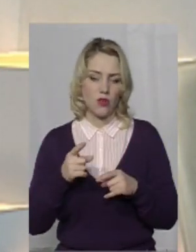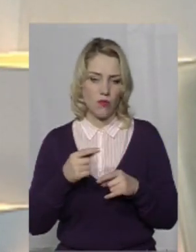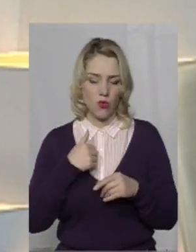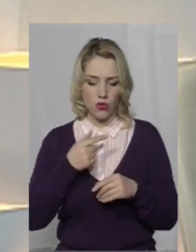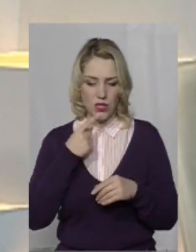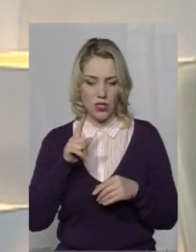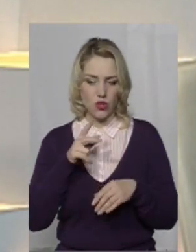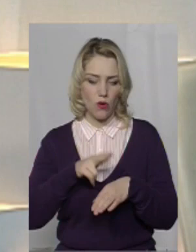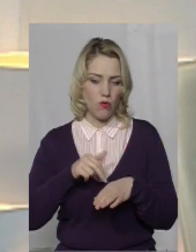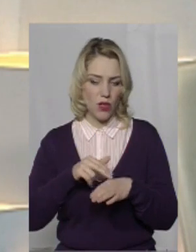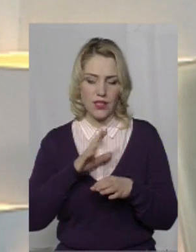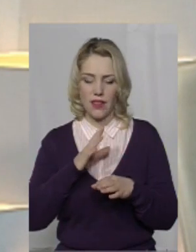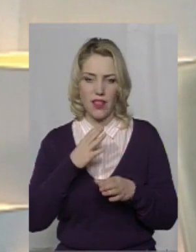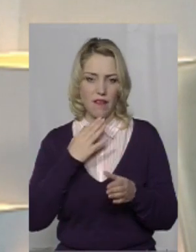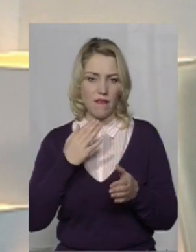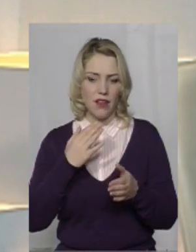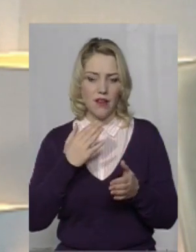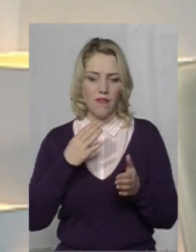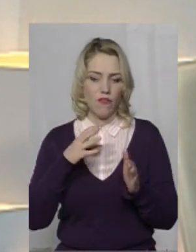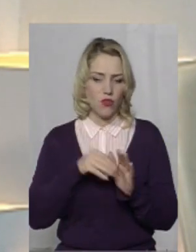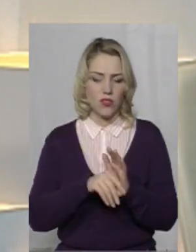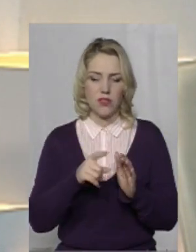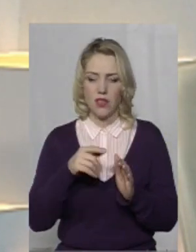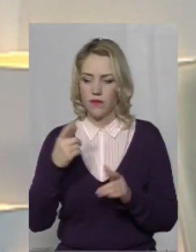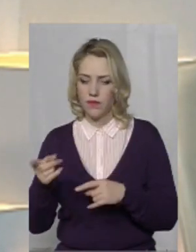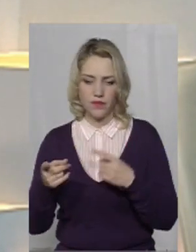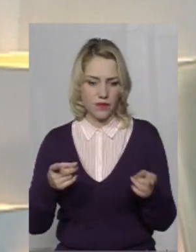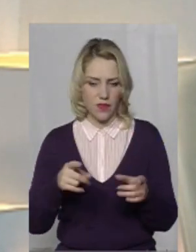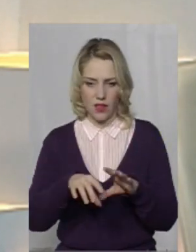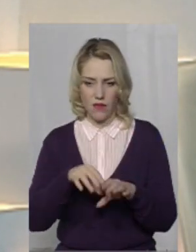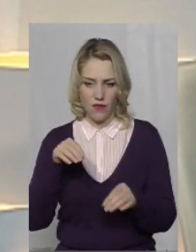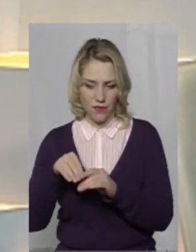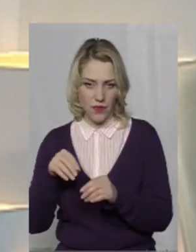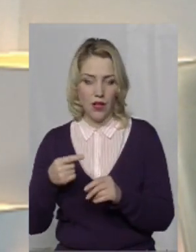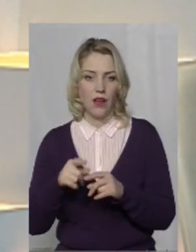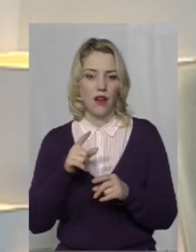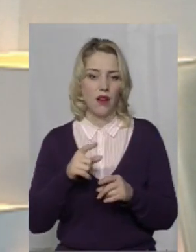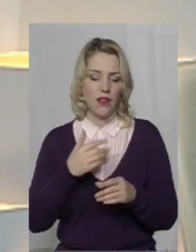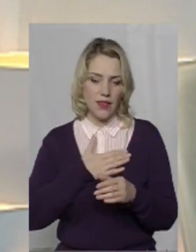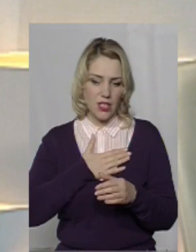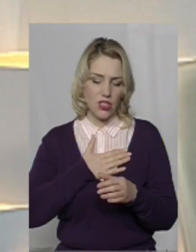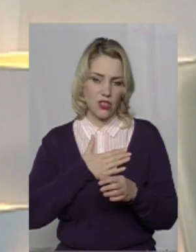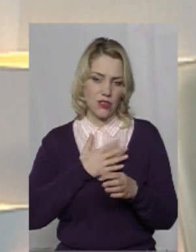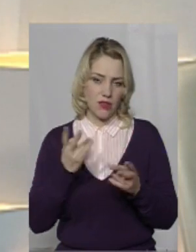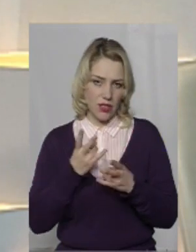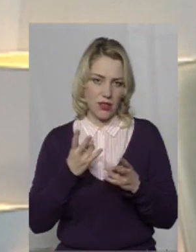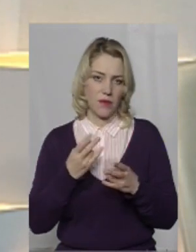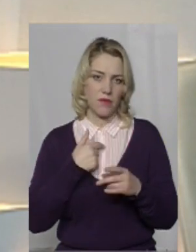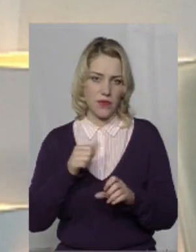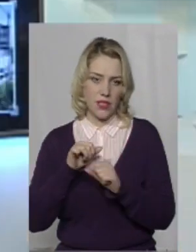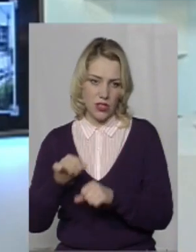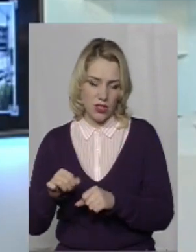відносимося ні до якої сили. Наше завдання – служити, захищати, підтримати правопорядок і